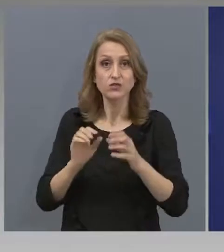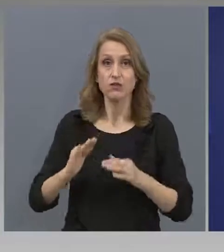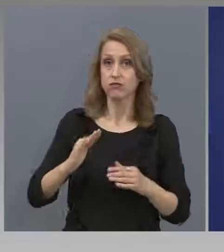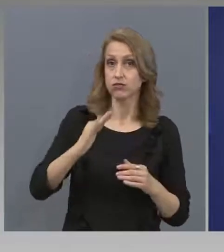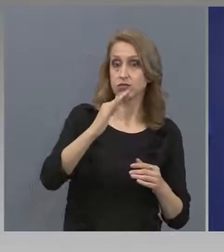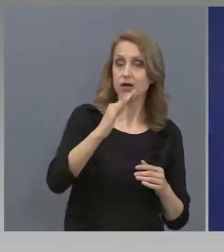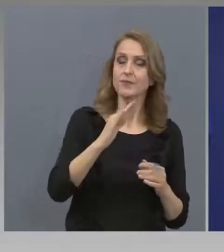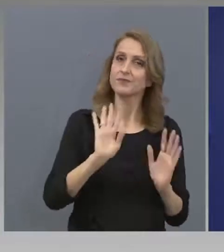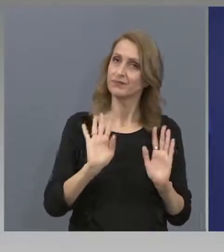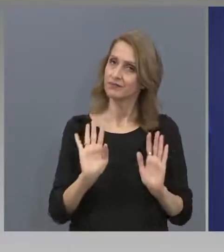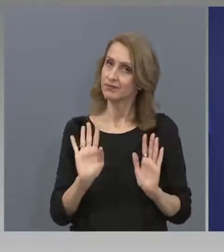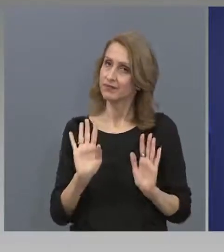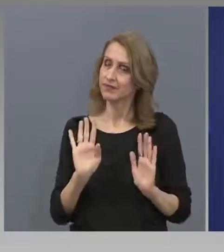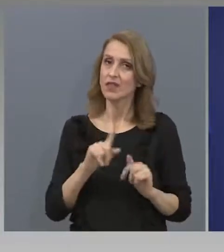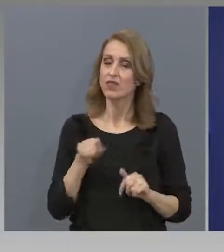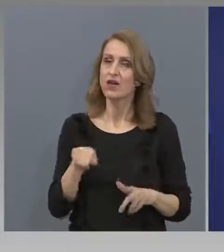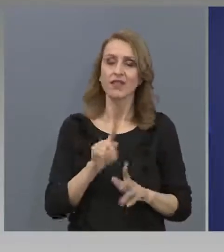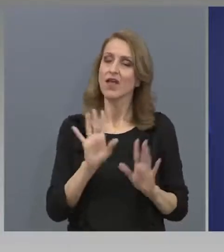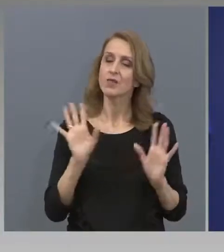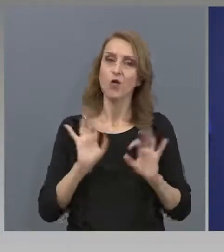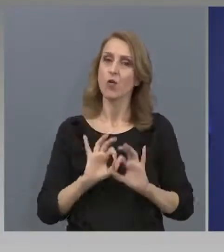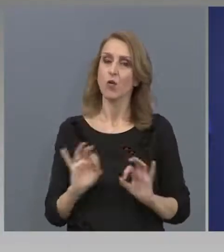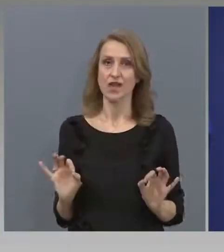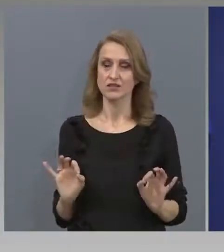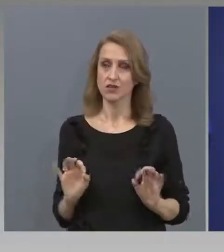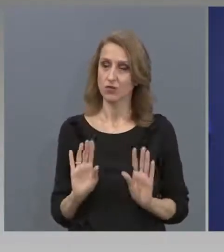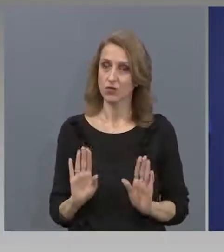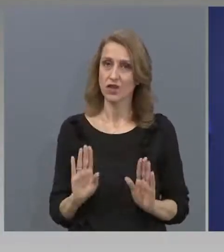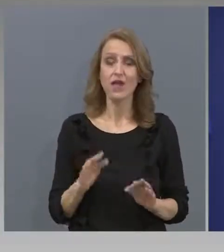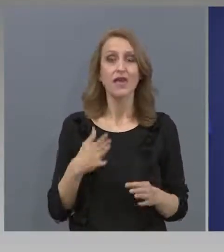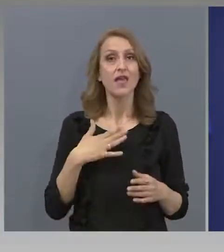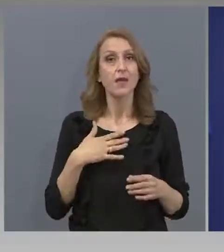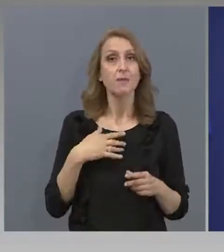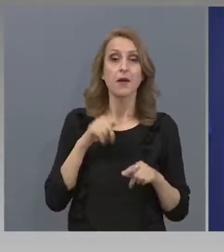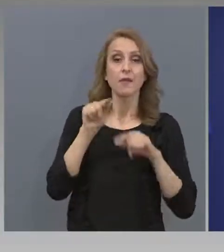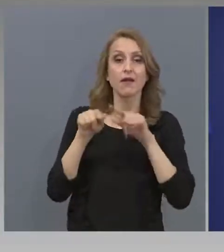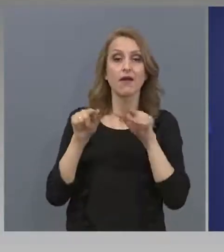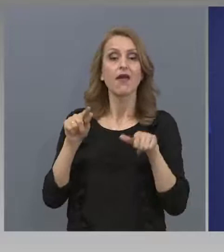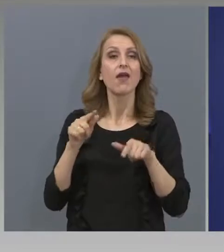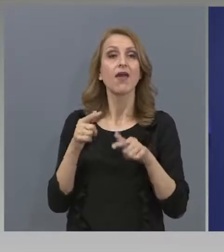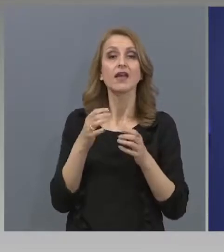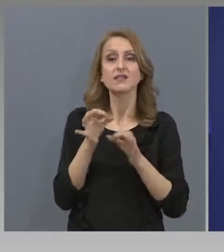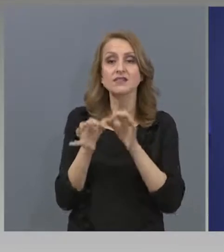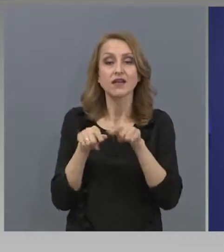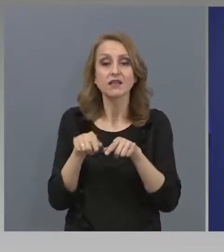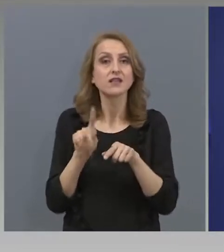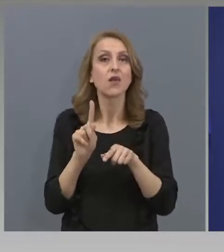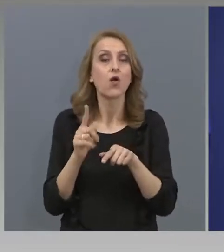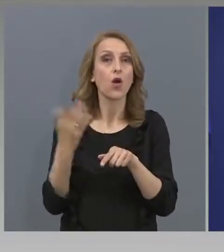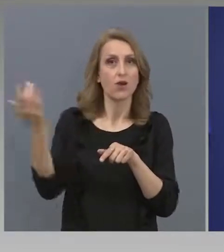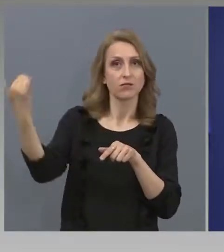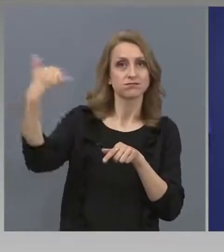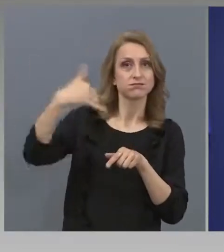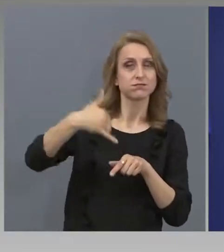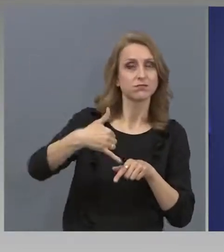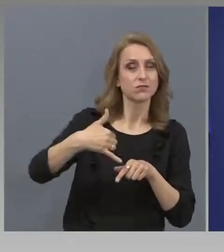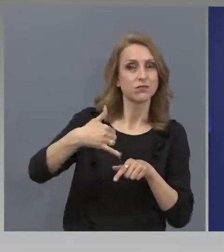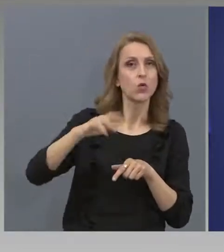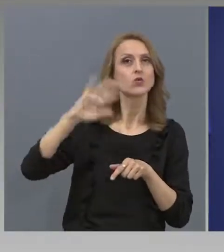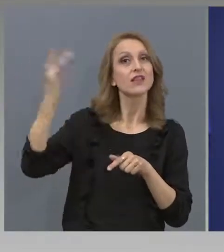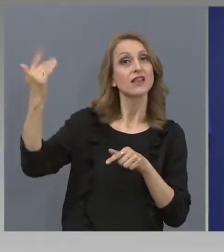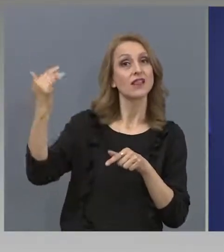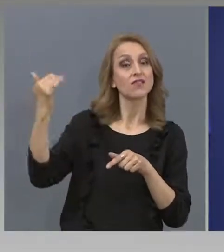имаме случаи на заразяване на хора, дошли от чужбина в ограничен кръг, квартал или